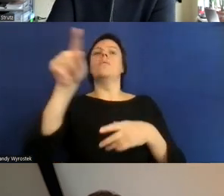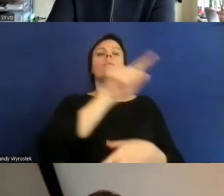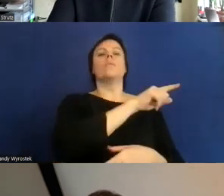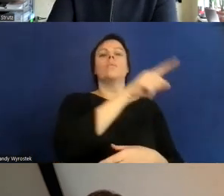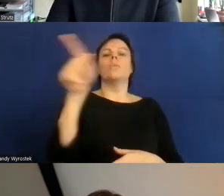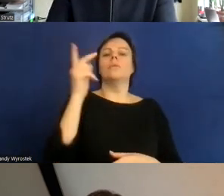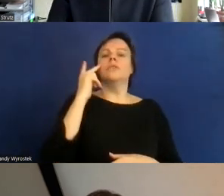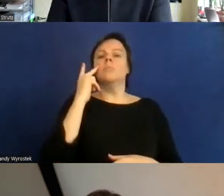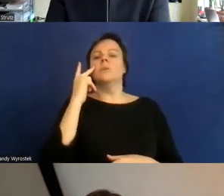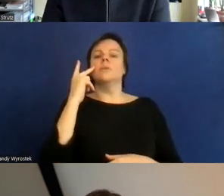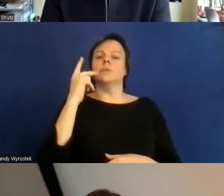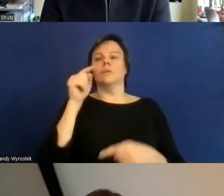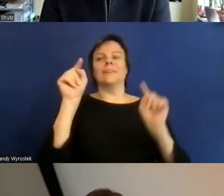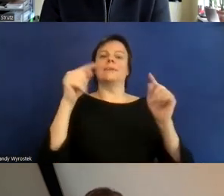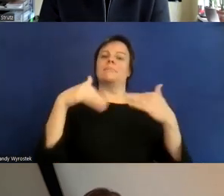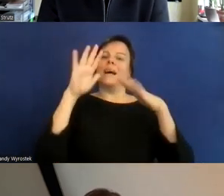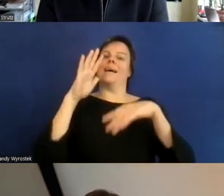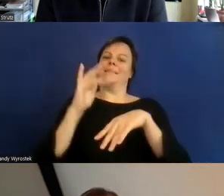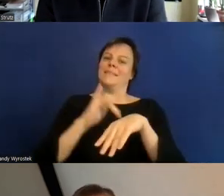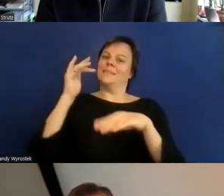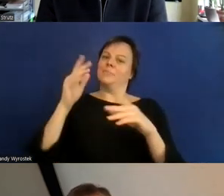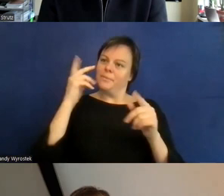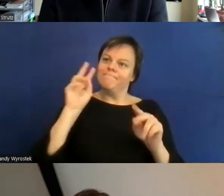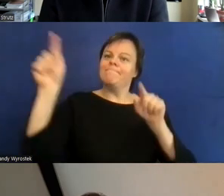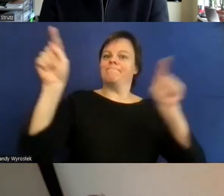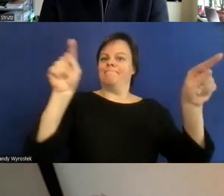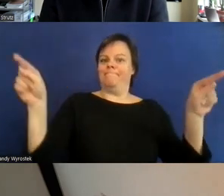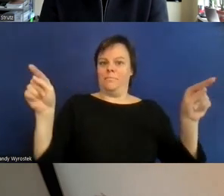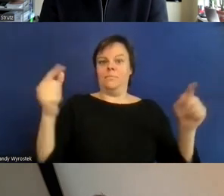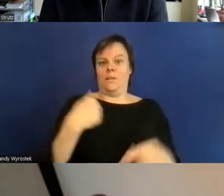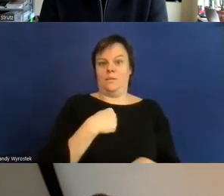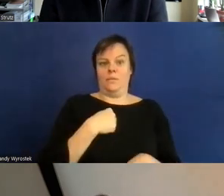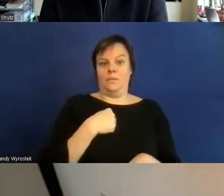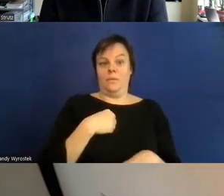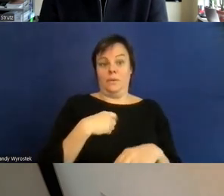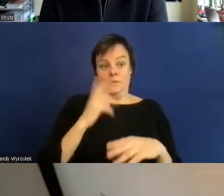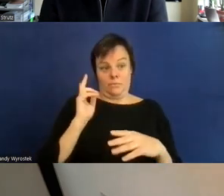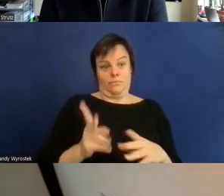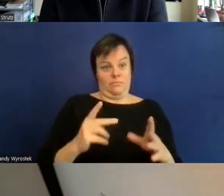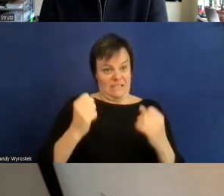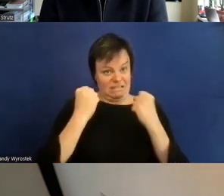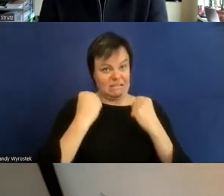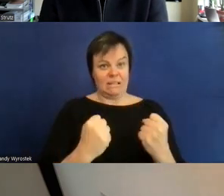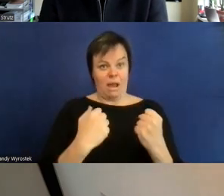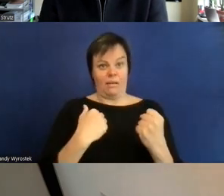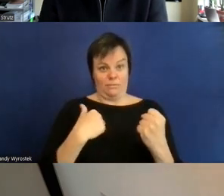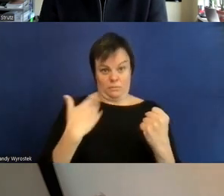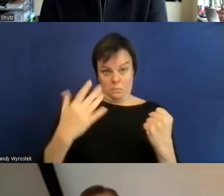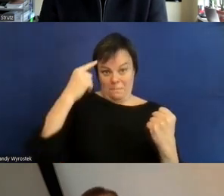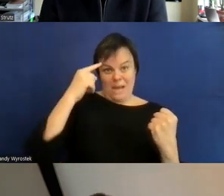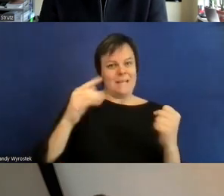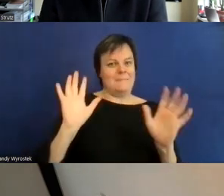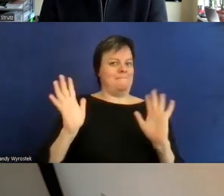also bin es auch nicht ganz sicher ob das so gemeint ist dass wir die anderen sensibilisieren sollen oder dass die anderen uns oder